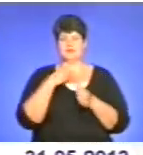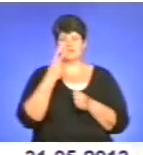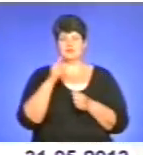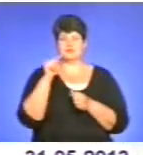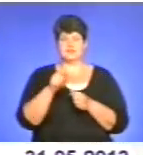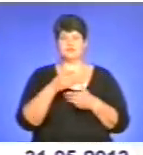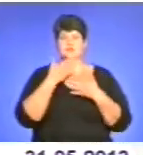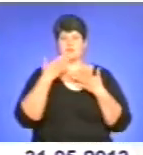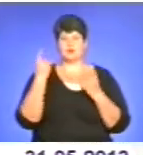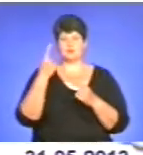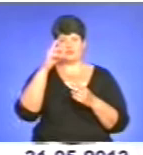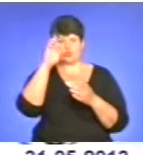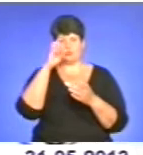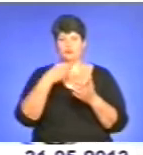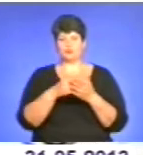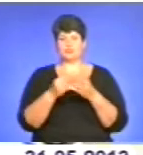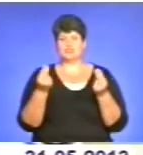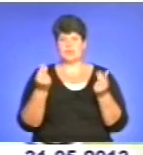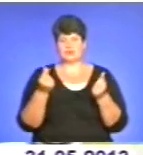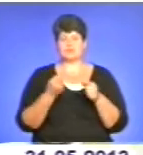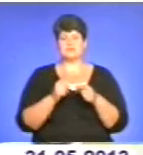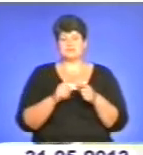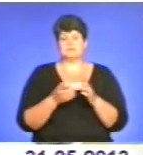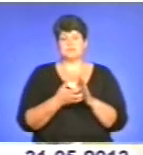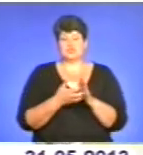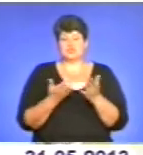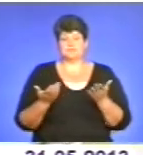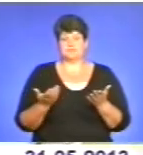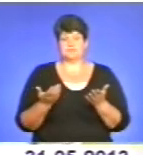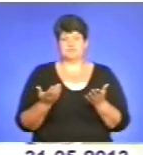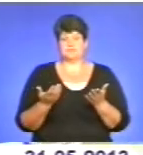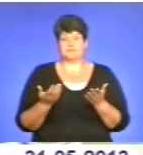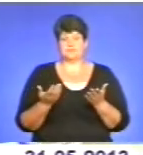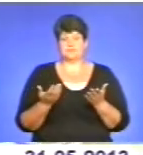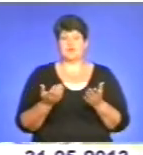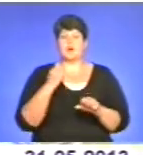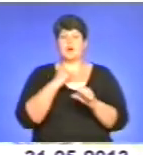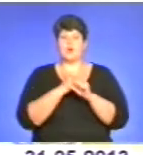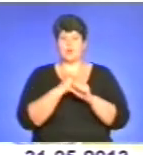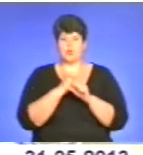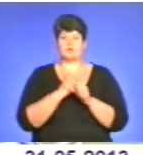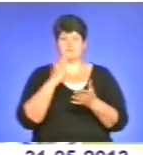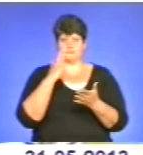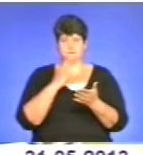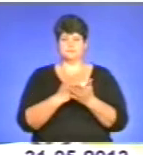те, що немає обласного бюджету з певних причин, все-таки робота пішла,